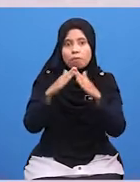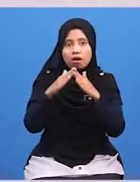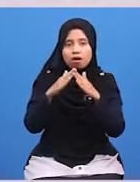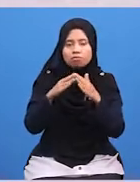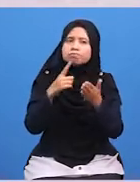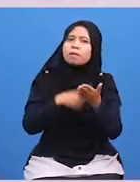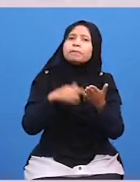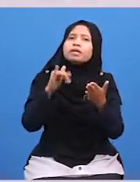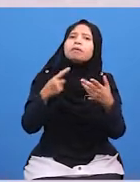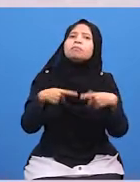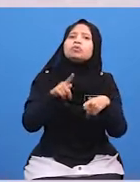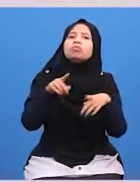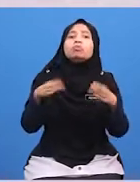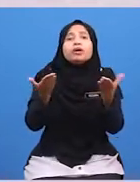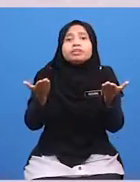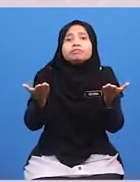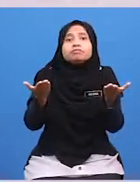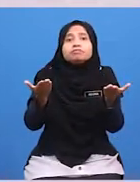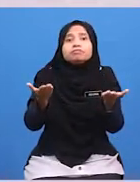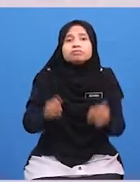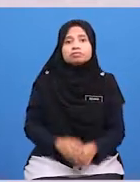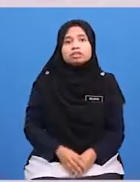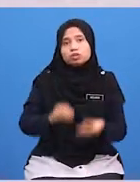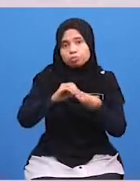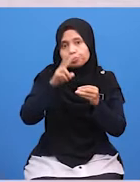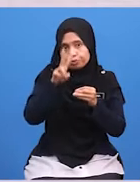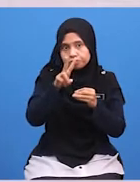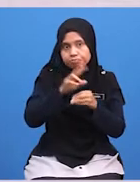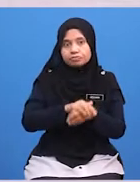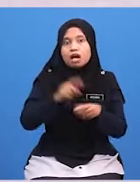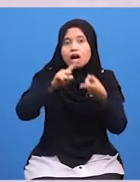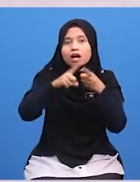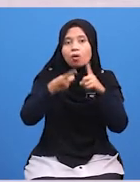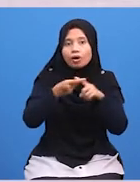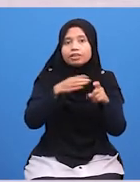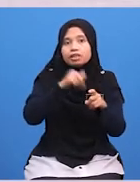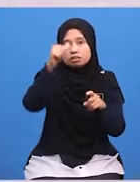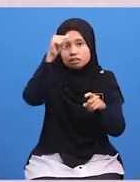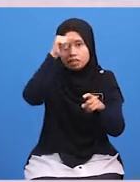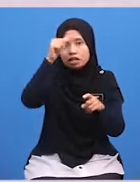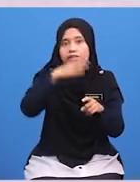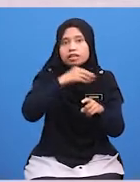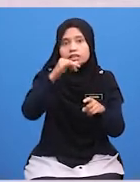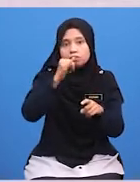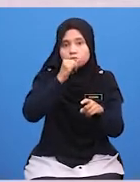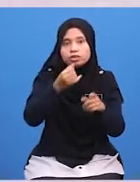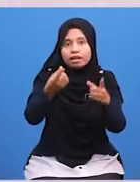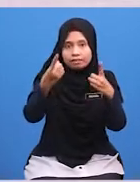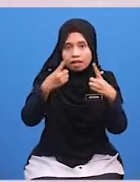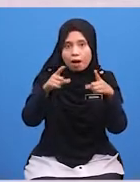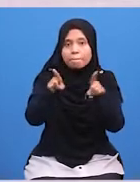Apakah Tindakan Kamu Kedua Kawan Dan Ayah Kamu Datang Ke Rumah